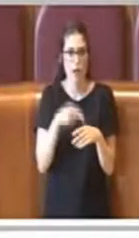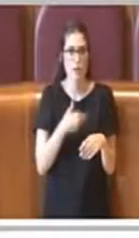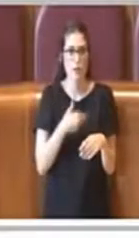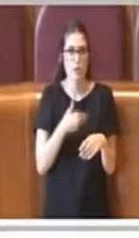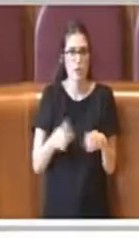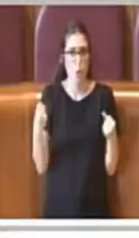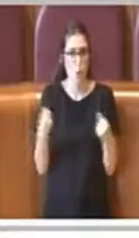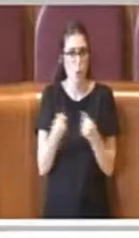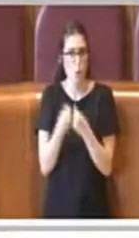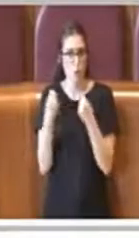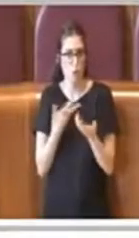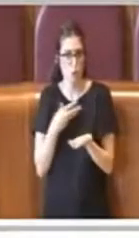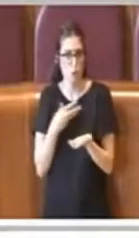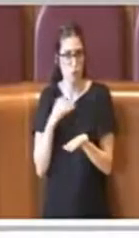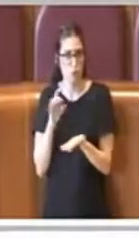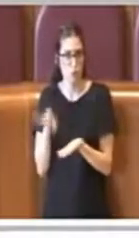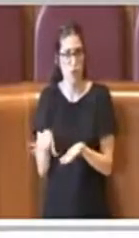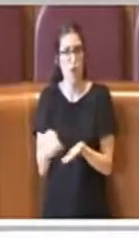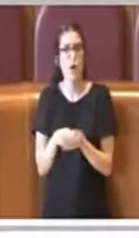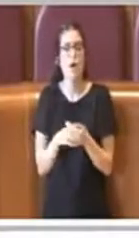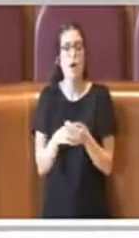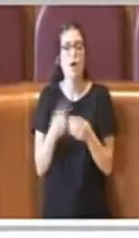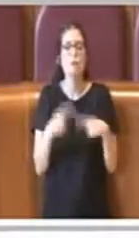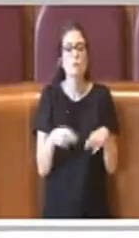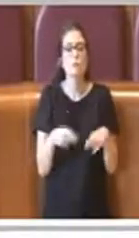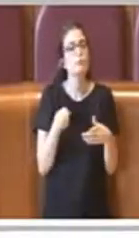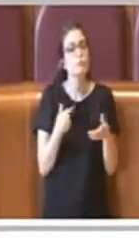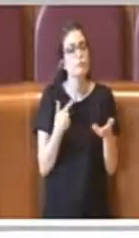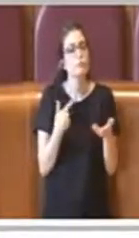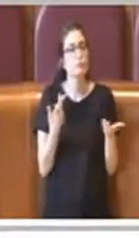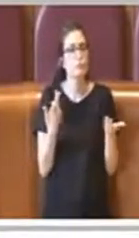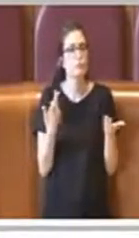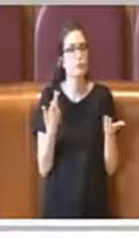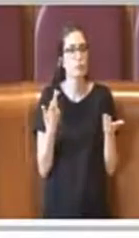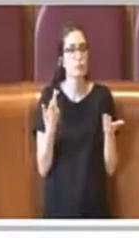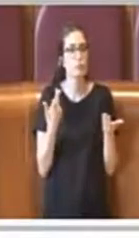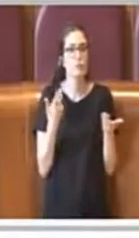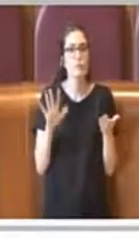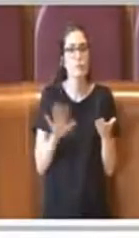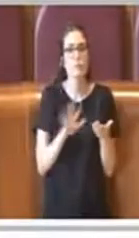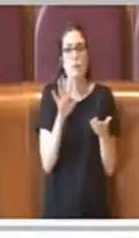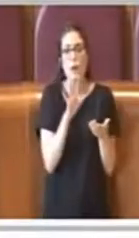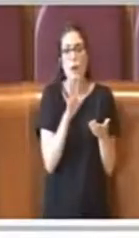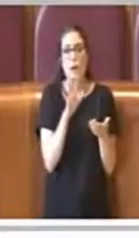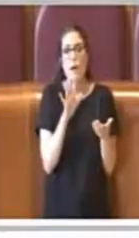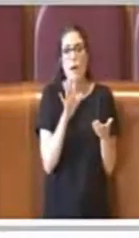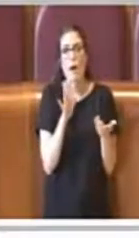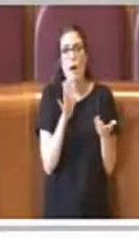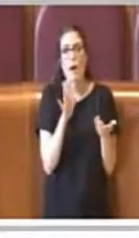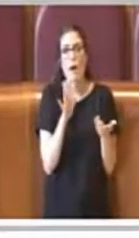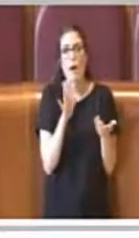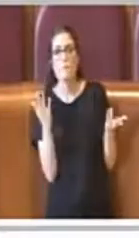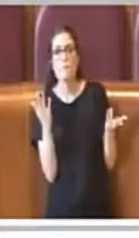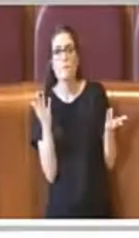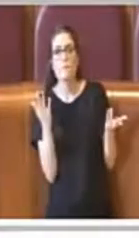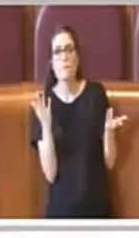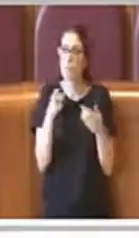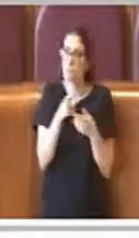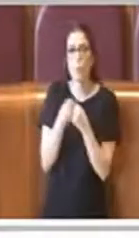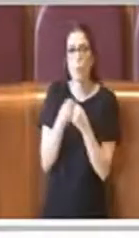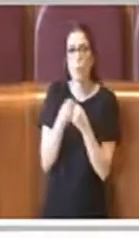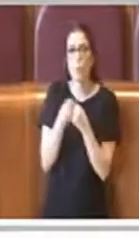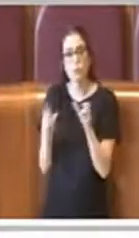anche consiglieri di opposizione chiaramente. Quindi mi sembrava che sinceramente da alcune almeno che